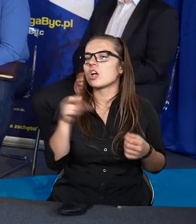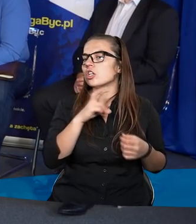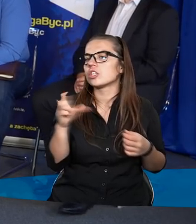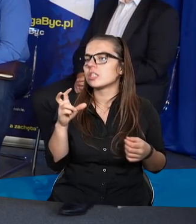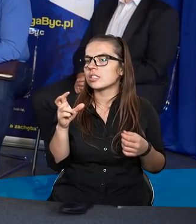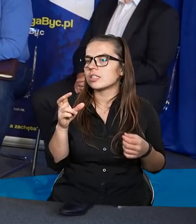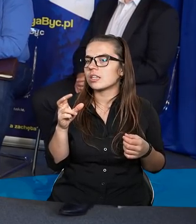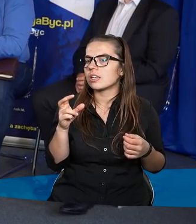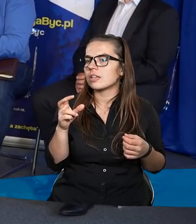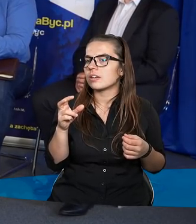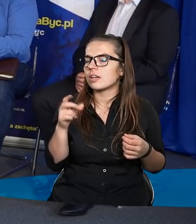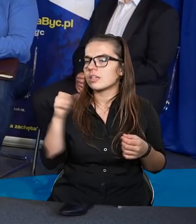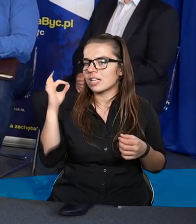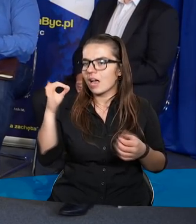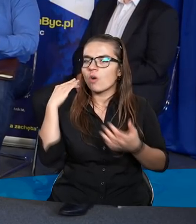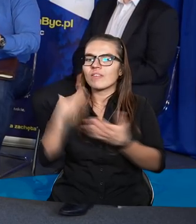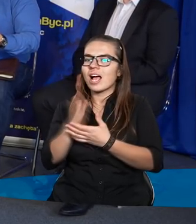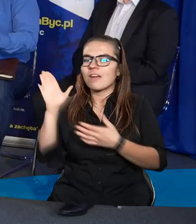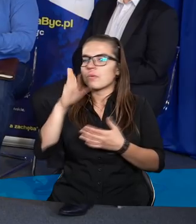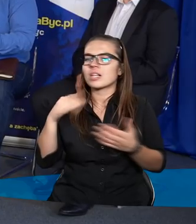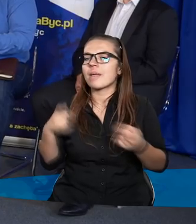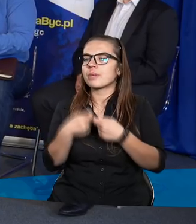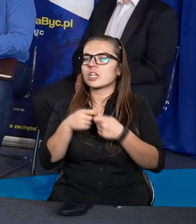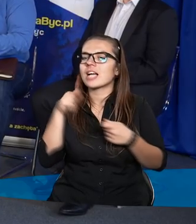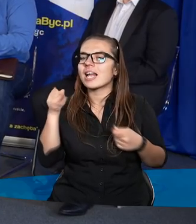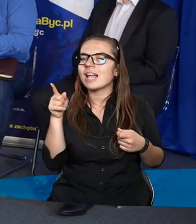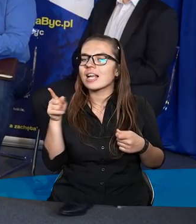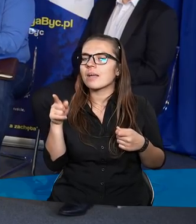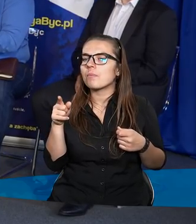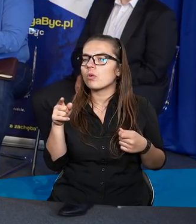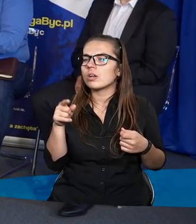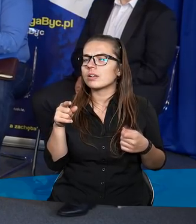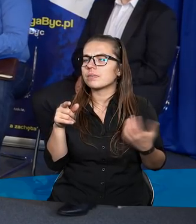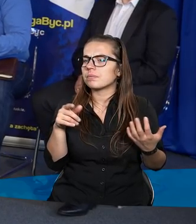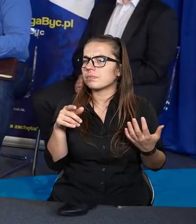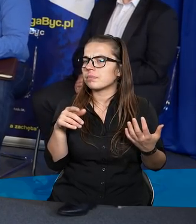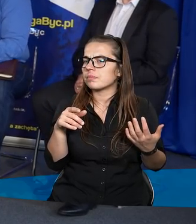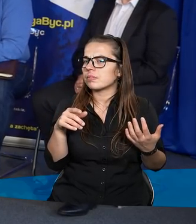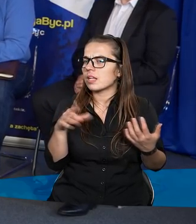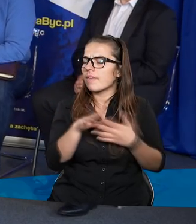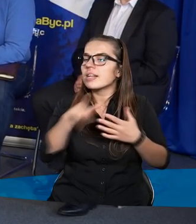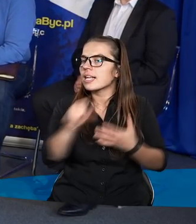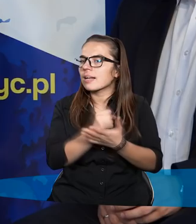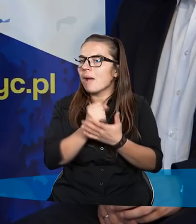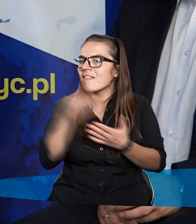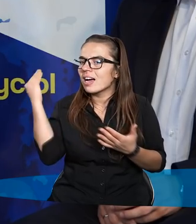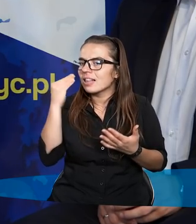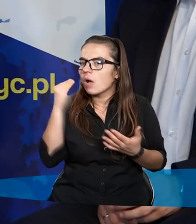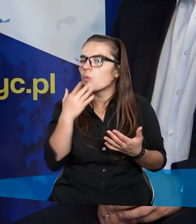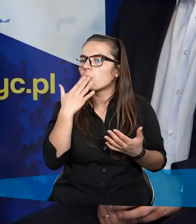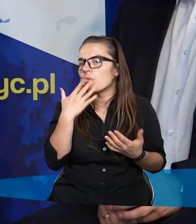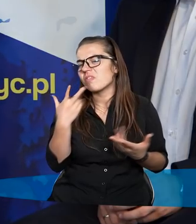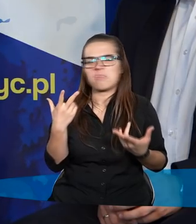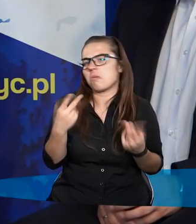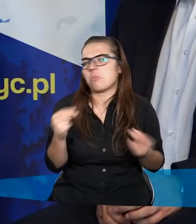jego wiara w Boga nie przeszkadza mu, no właśnie w tych sprawach naukowych. On